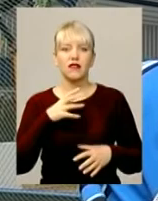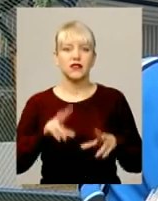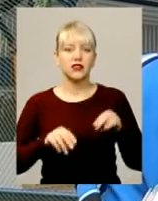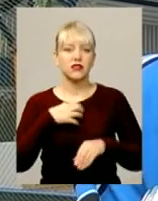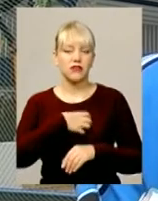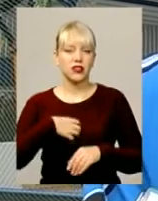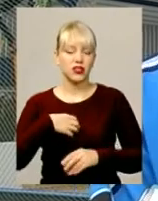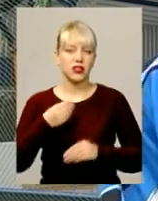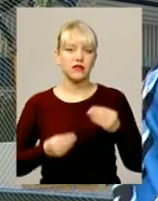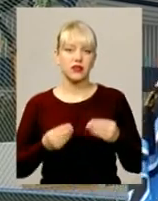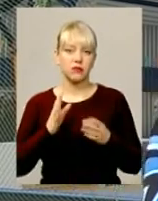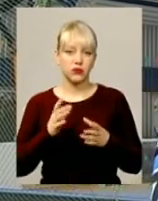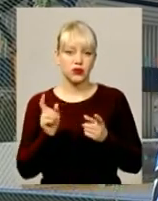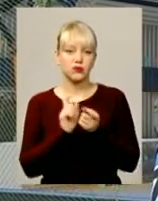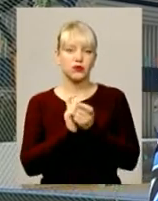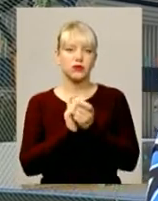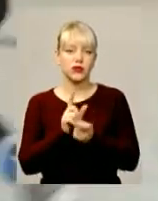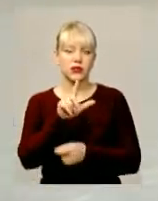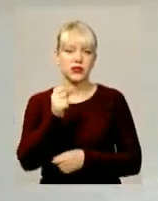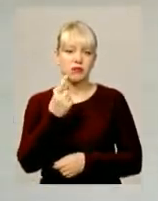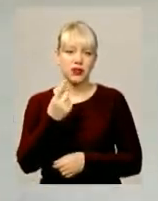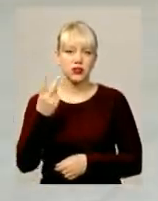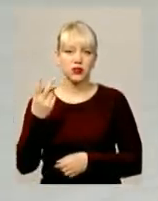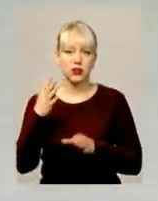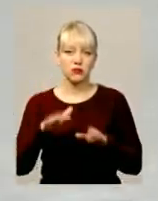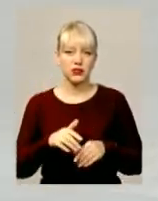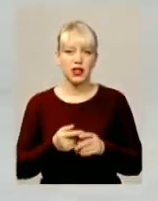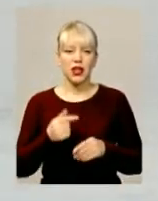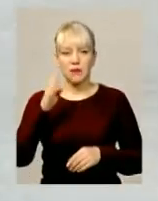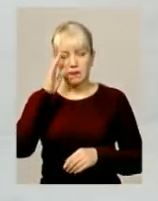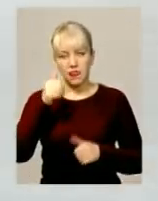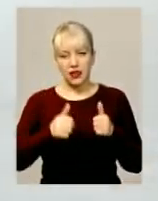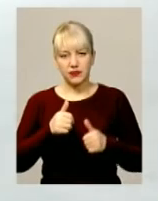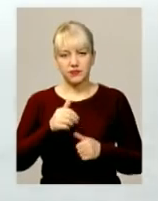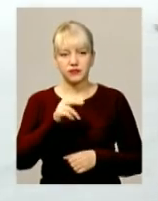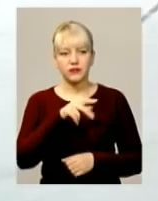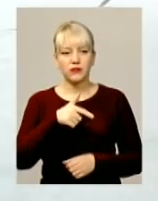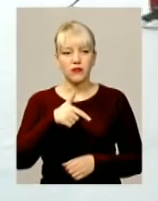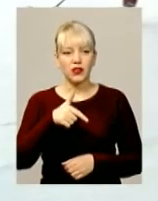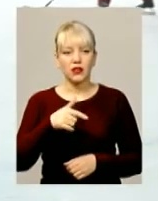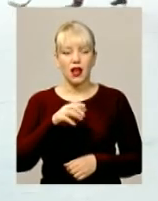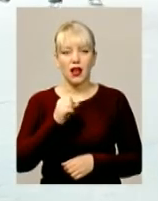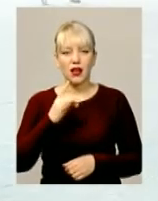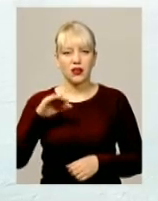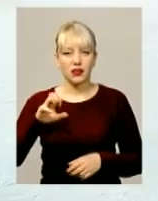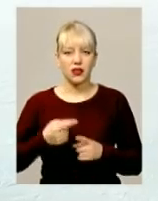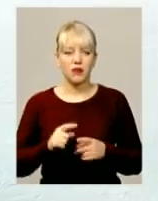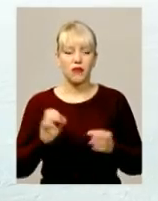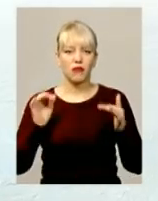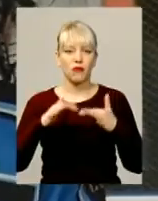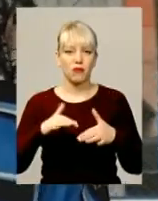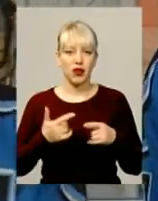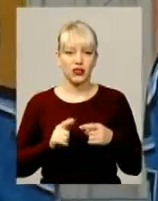нас. Будемо битися за перше-друге місце. Гравець Хмельницького легіону Артем Костюк – автор трьох голів у матчі з тернопільськими